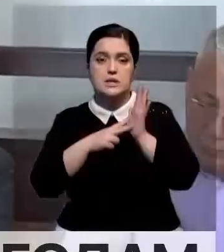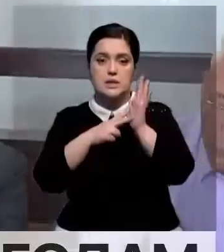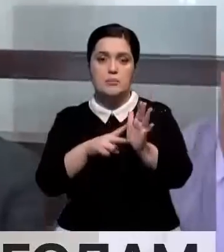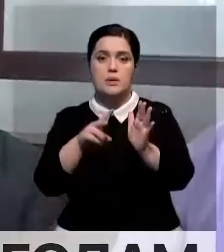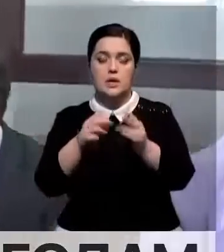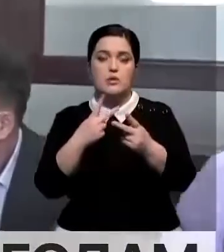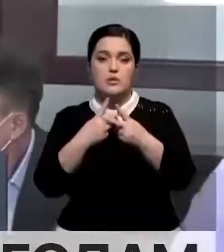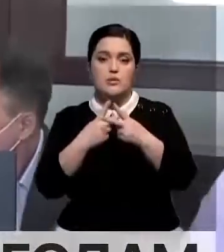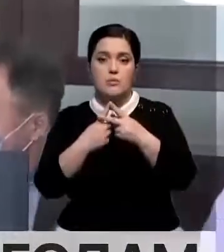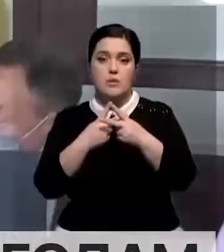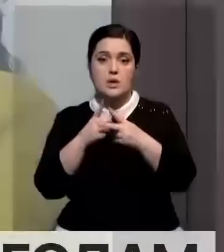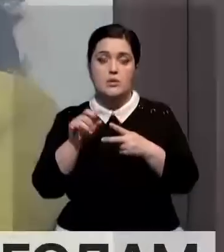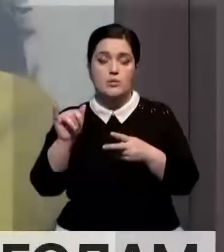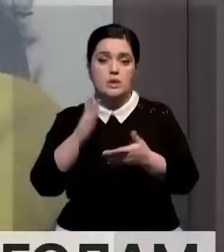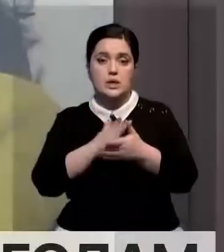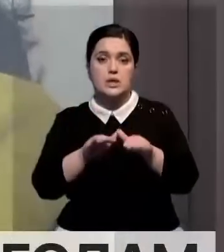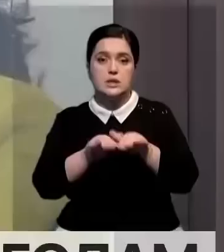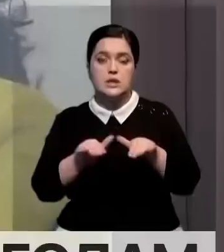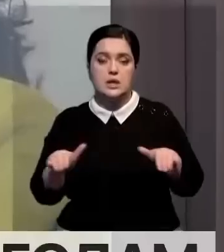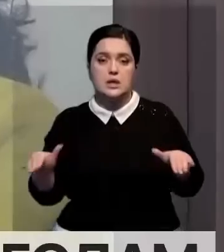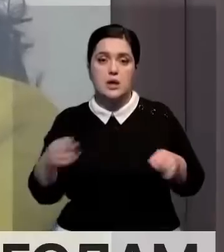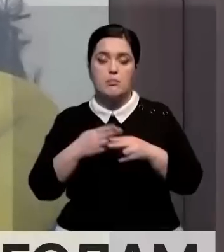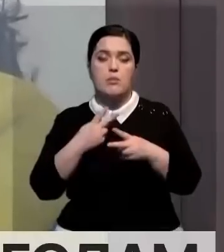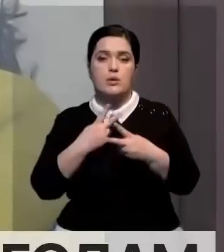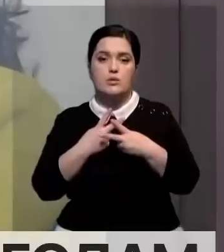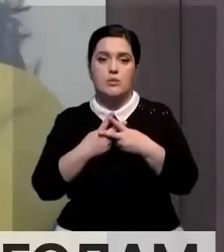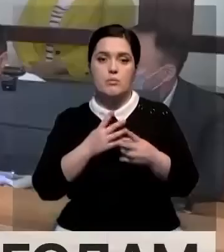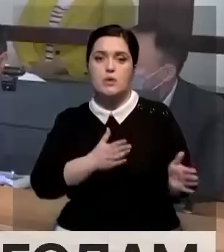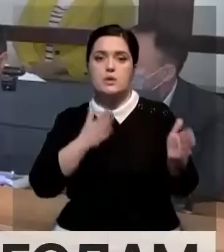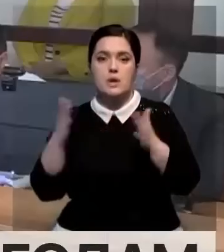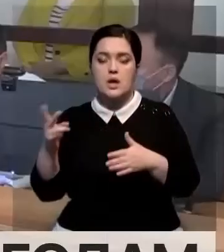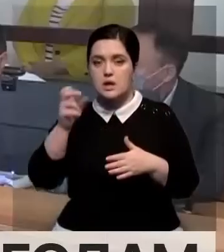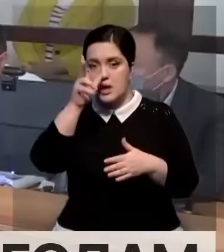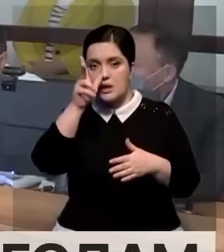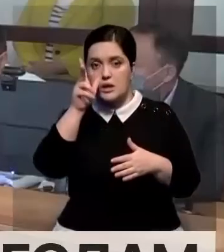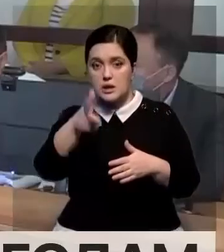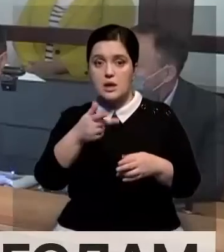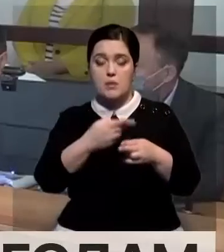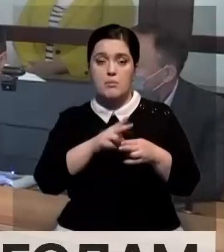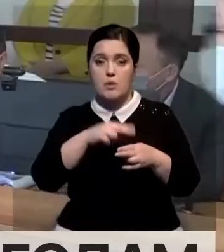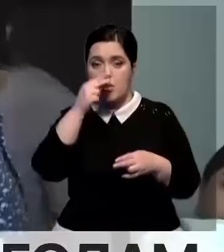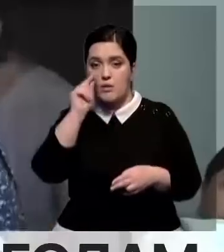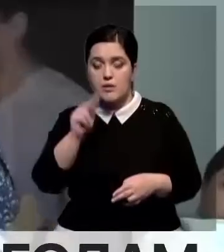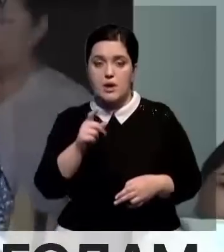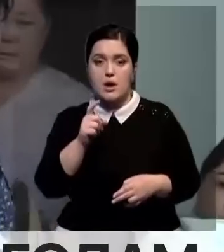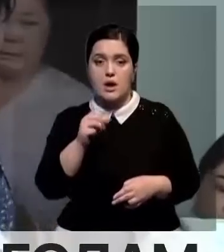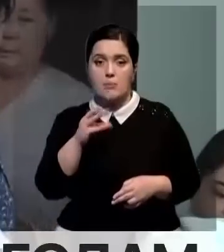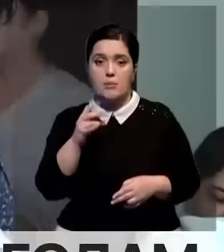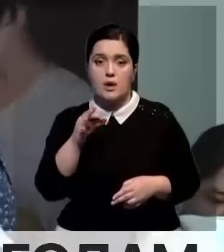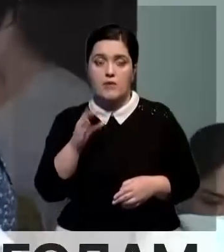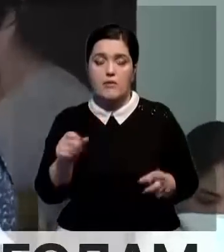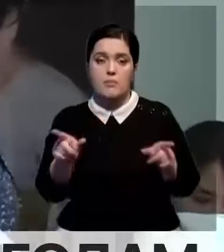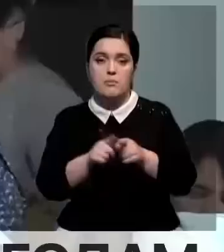свободы. Однако из-за наличия несовершеннолетних детей отбытие наказания отсрочили на 3 года. По версии обвинения, Бахатгуль Хаменова вместе с